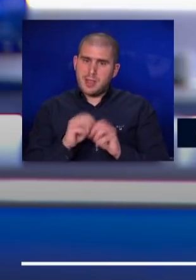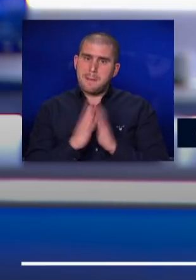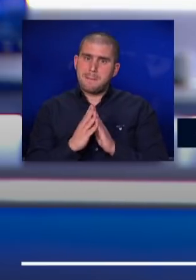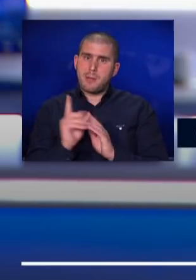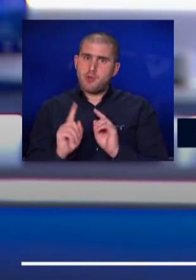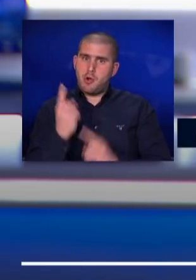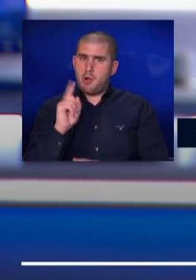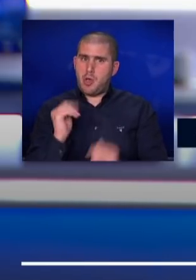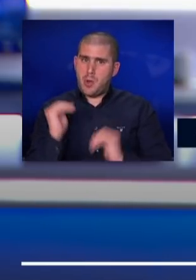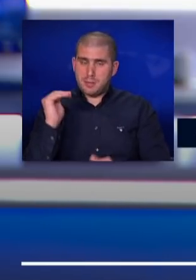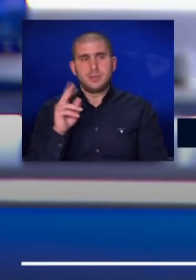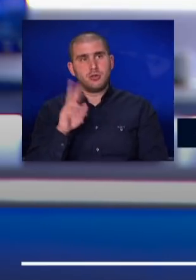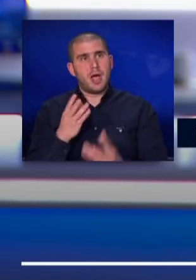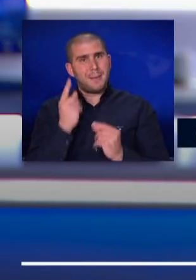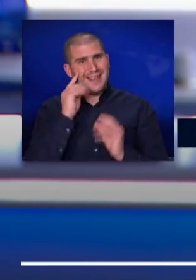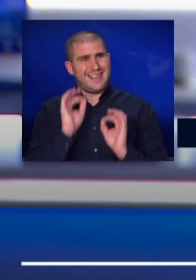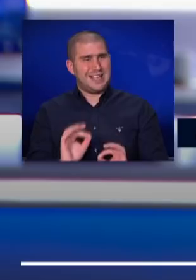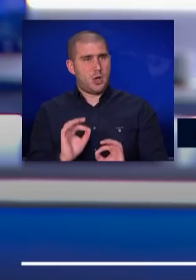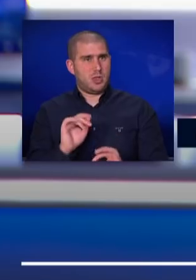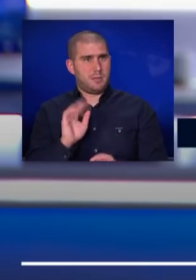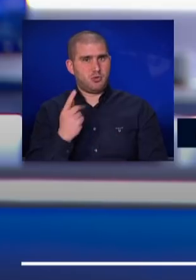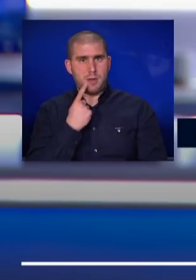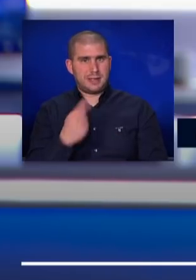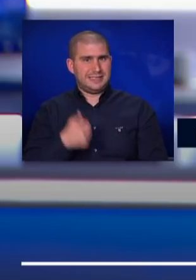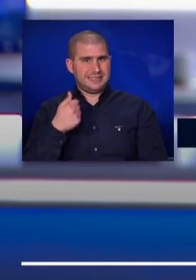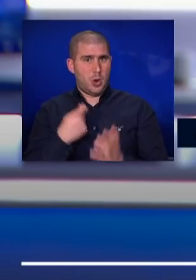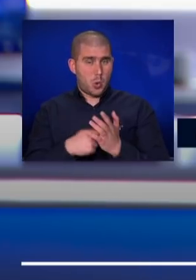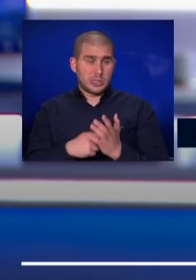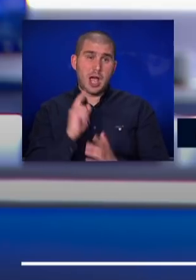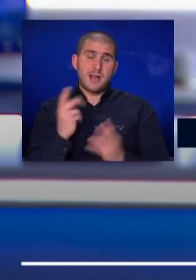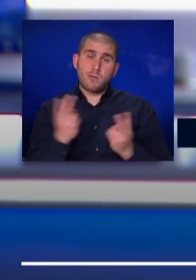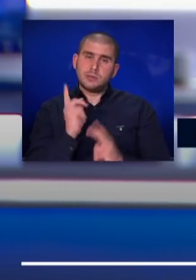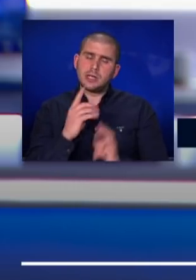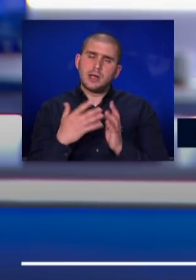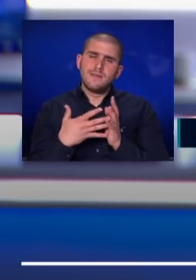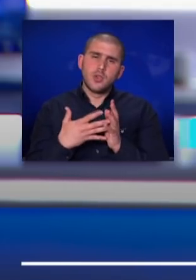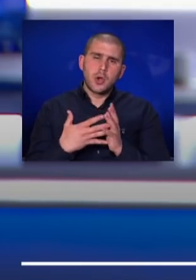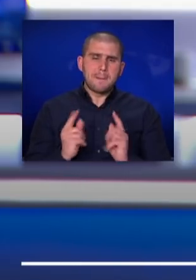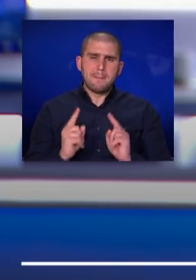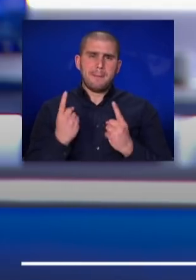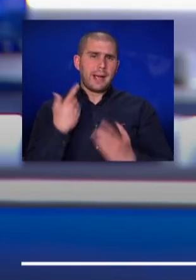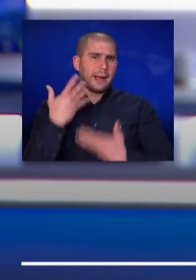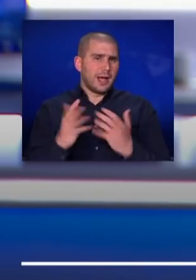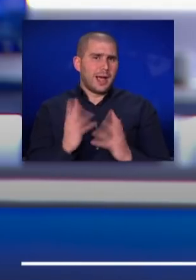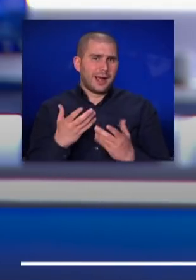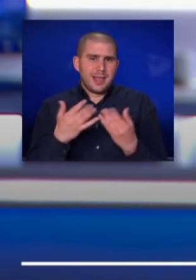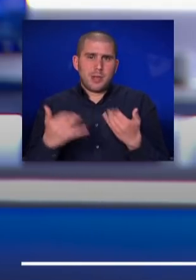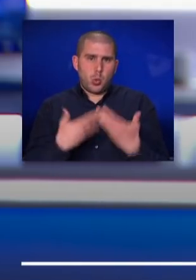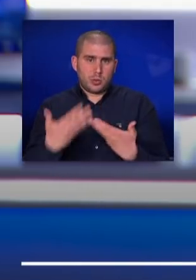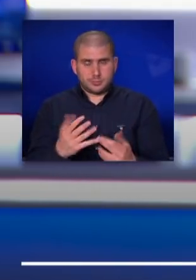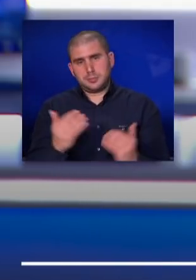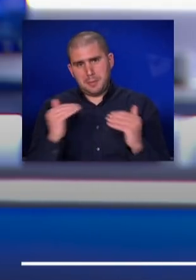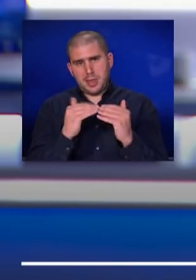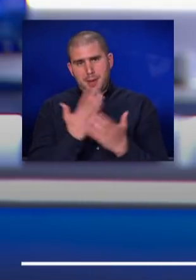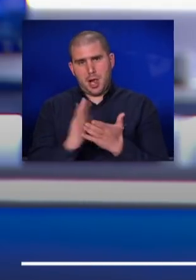דווקא עכשיו, אז יש בזה הרבה היגיון בדבריו של שר האוצר, אבל כמובן צריך לבדוק מה הולך לקרות ואיך ההתפתחויות, ובהתאם לזה לקבל